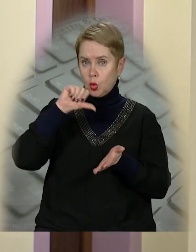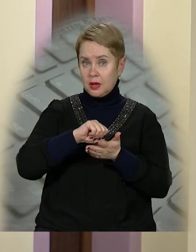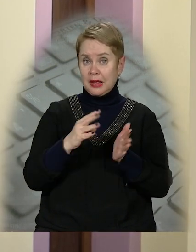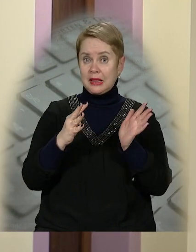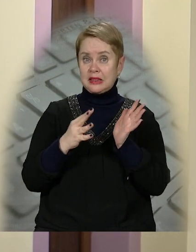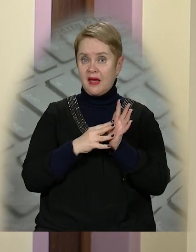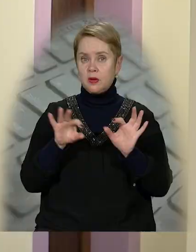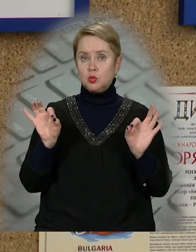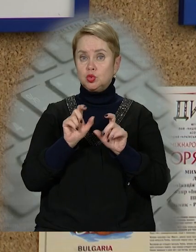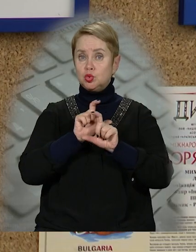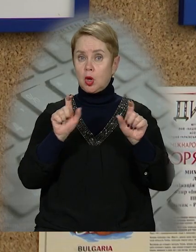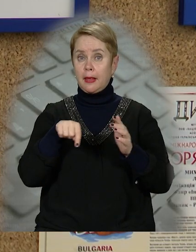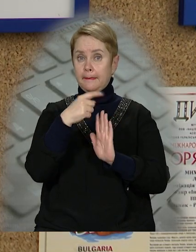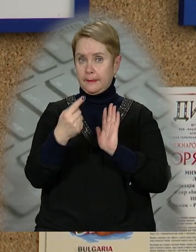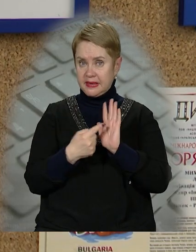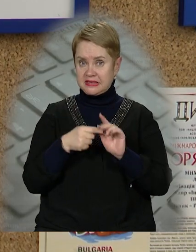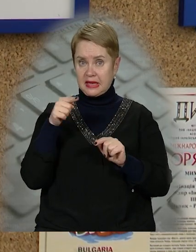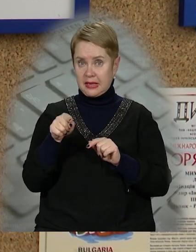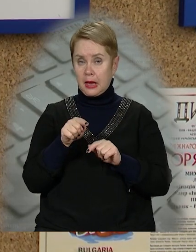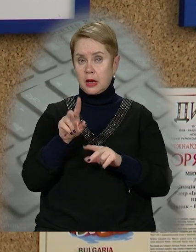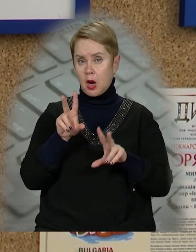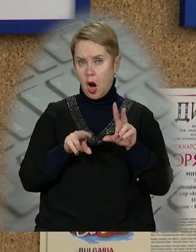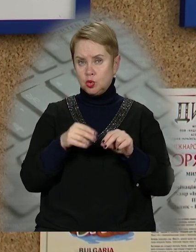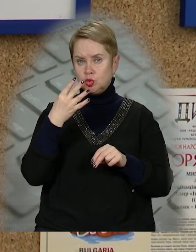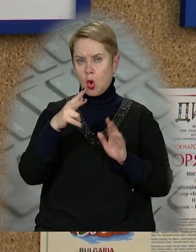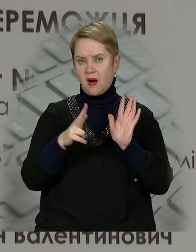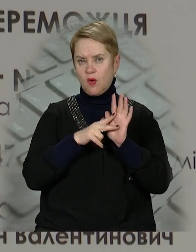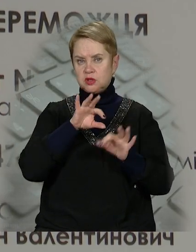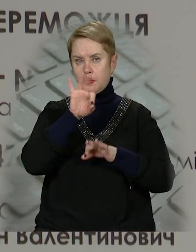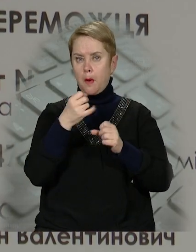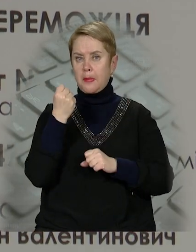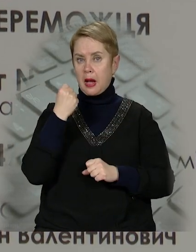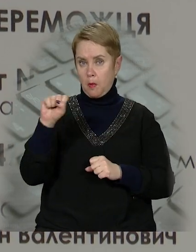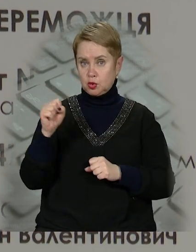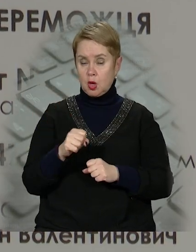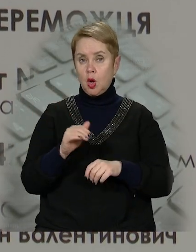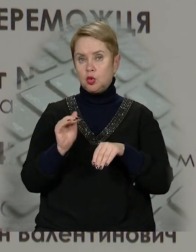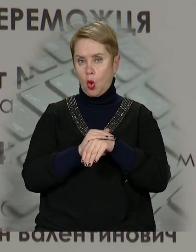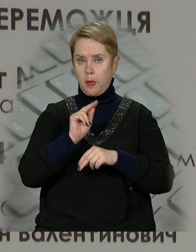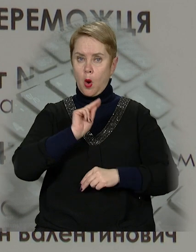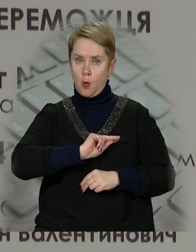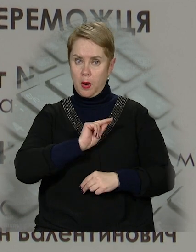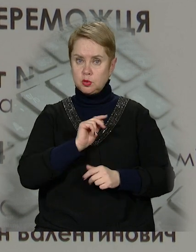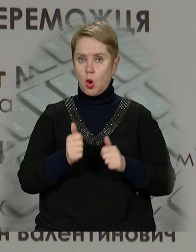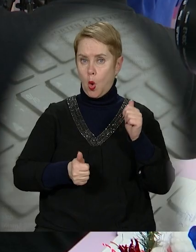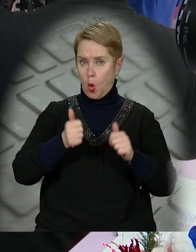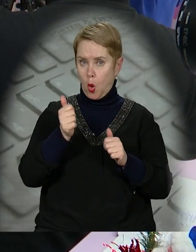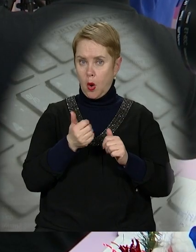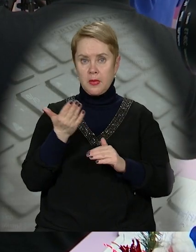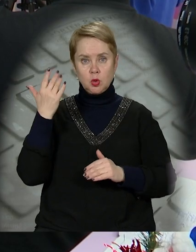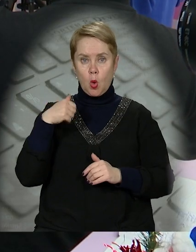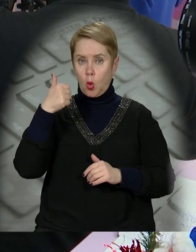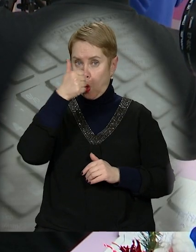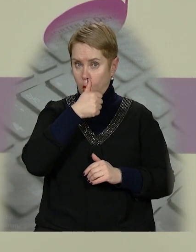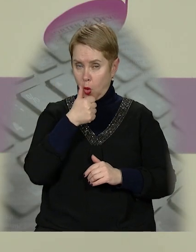участі 9 музичних шкіл міста. На їхньому рахунку 48 проєктів-переможців. Добряче попрацювали конкурсанти й